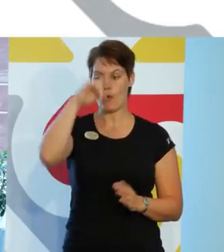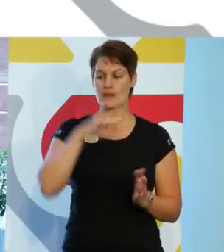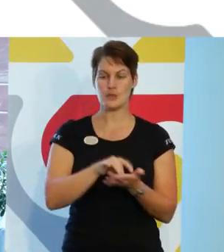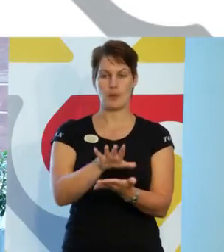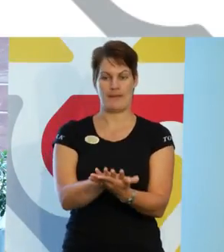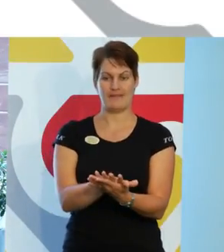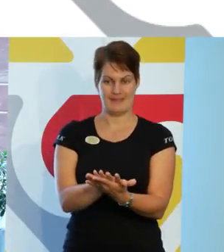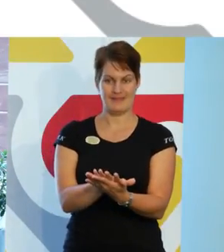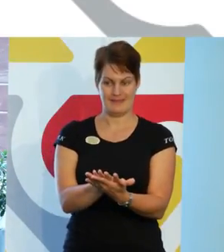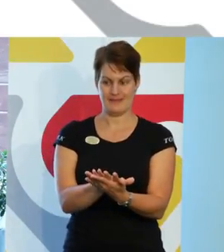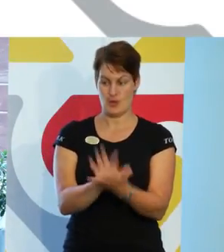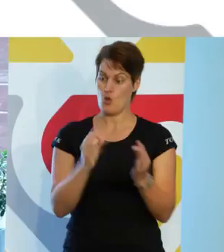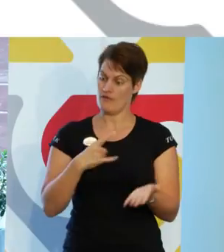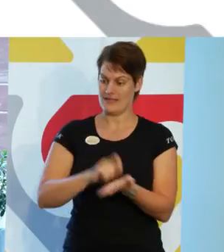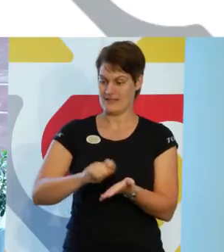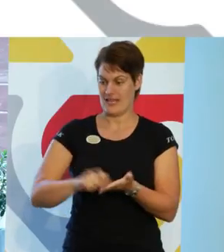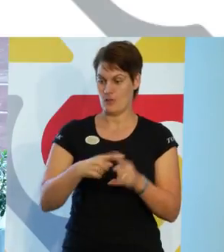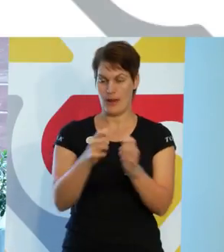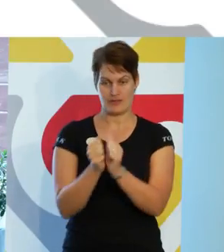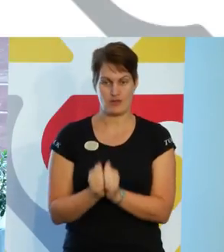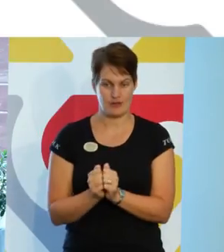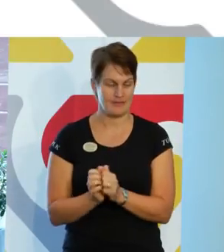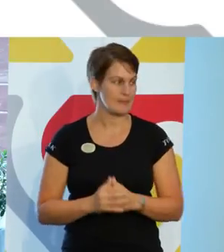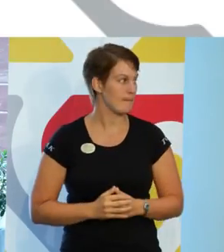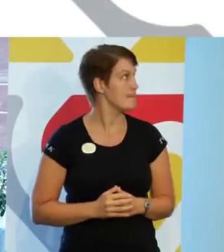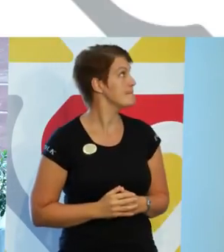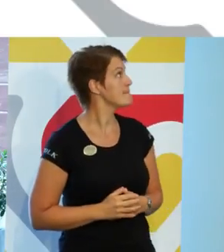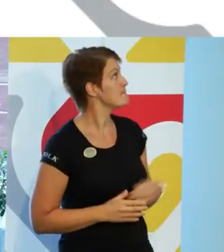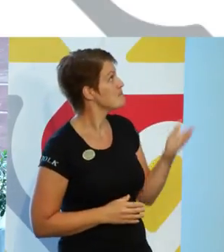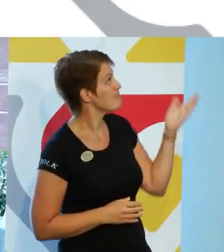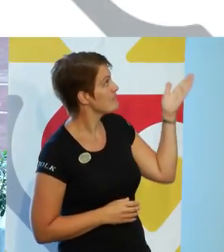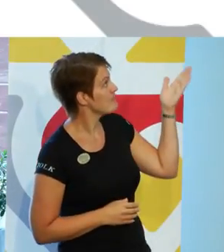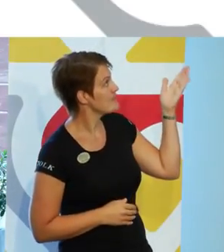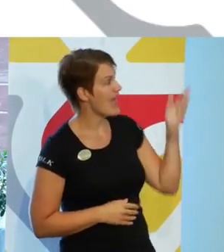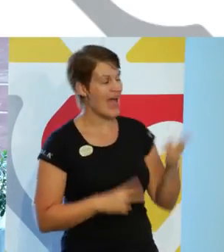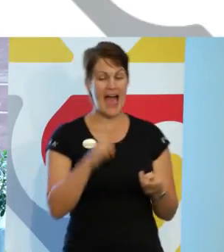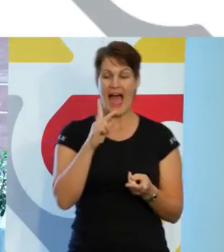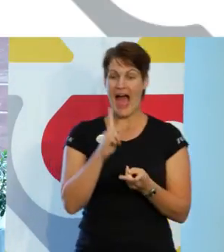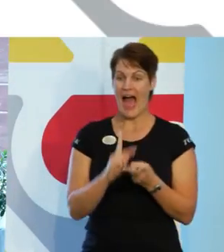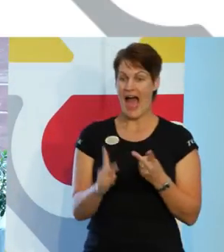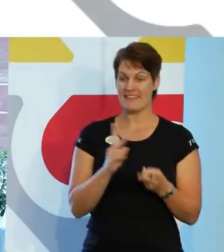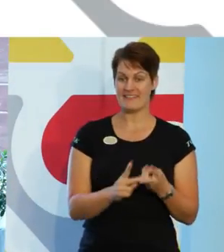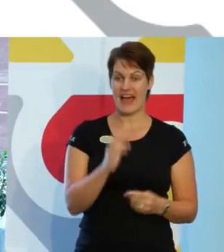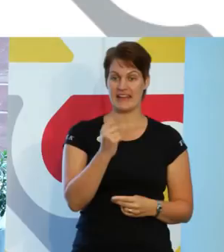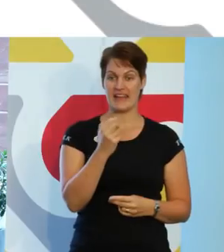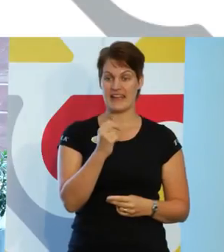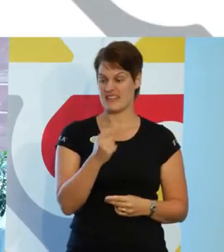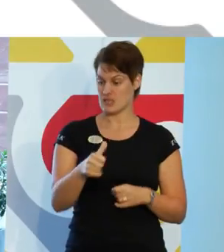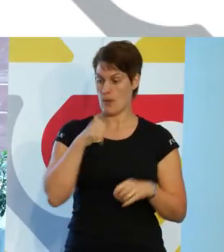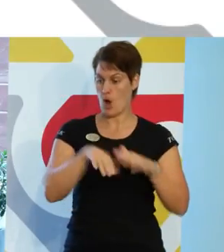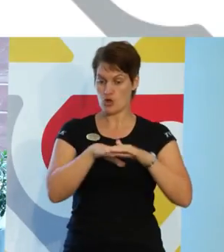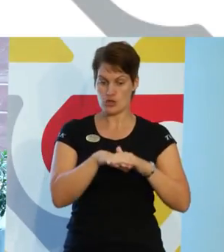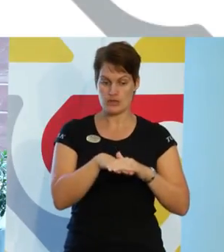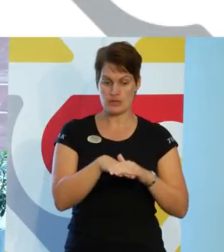I hur vi skriver fram saker. Vi kanske uttrycker oss som annan etnisk bakgrund. Annan